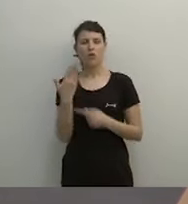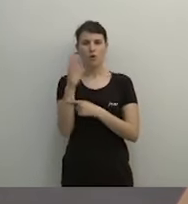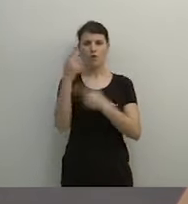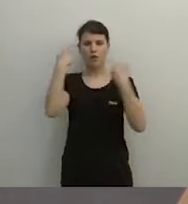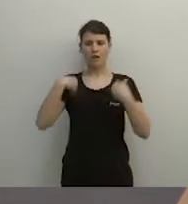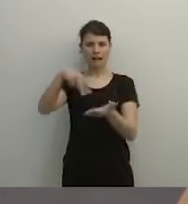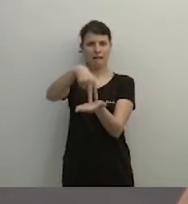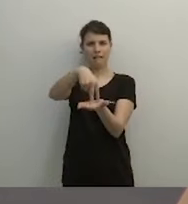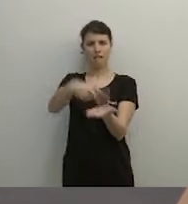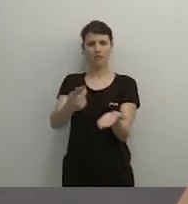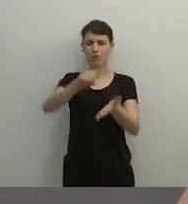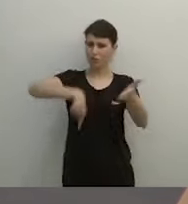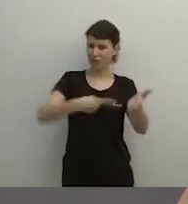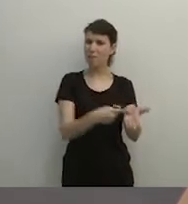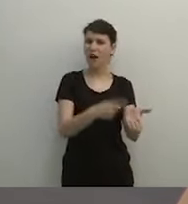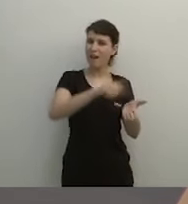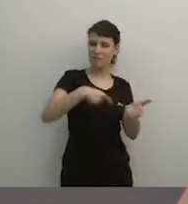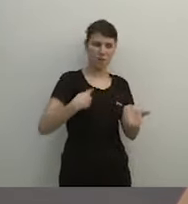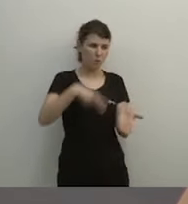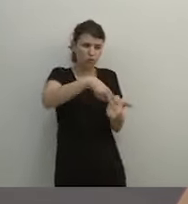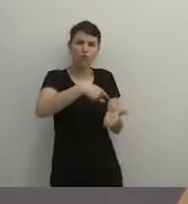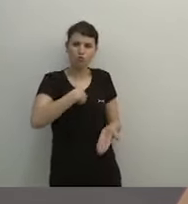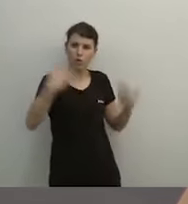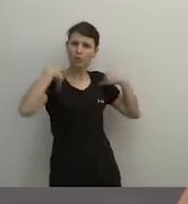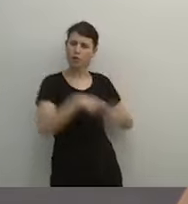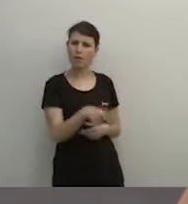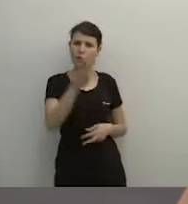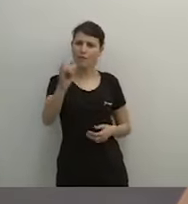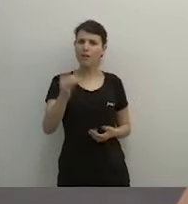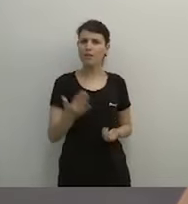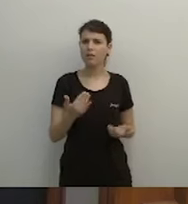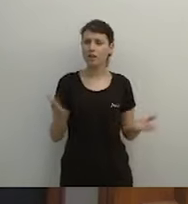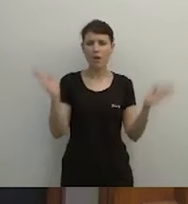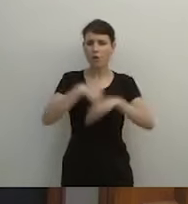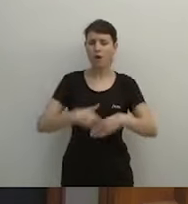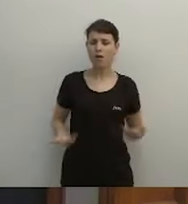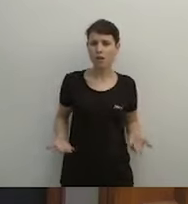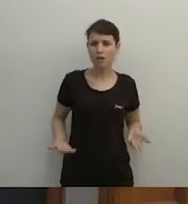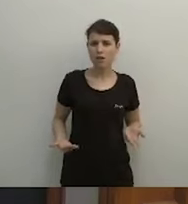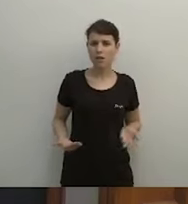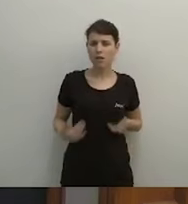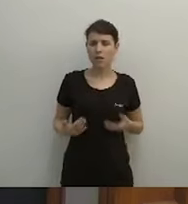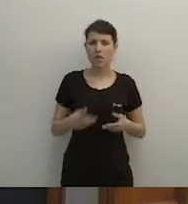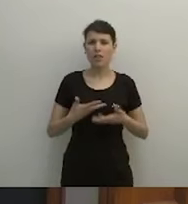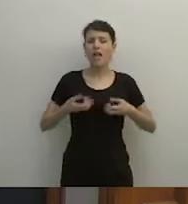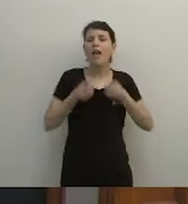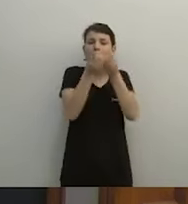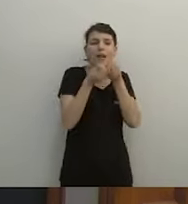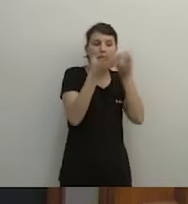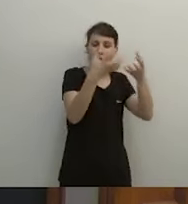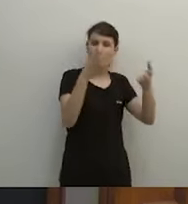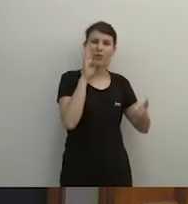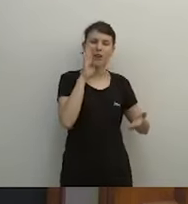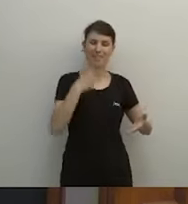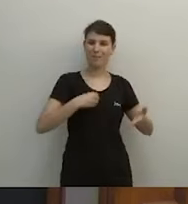signa. Res nou, tampoc. Vostè em va dir en la comissió d'investigació que aquest document l'havien elaborat tots els diputats del Partit